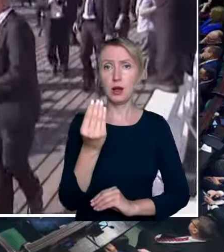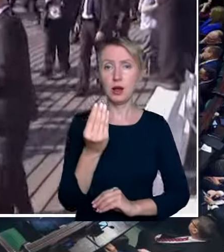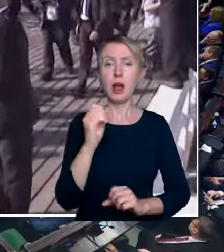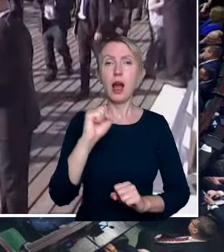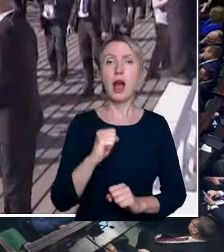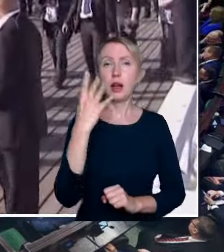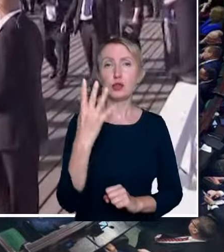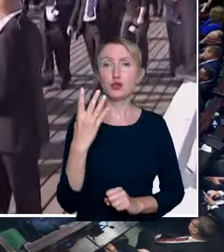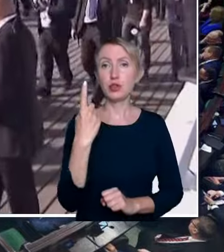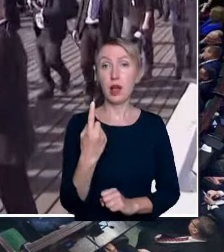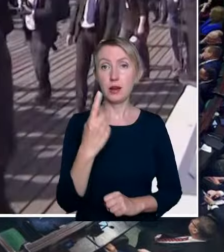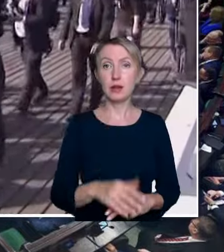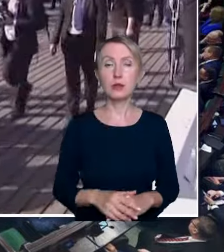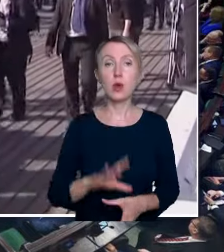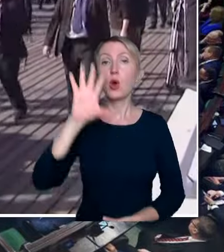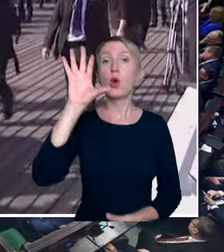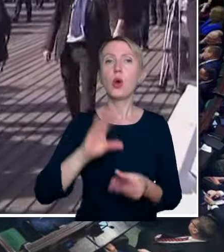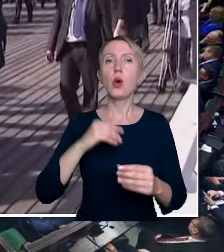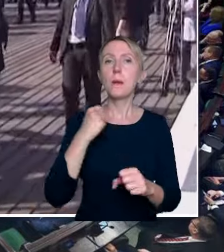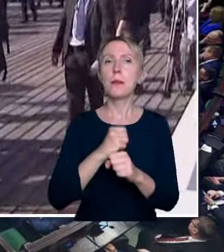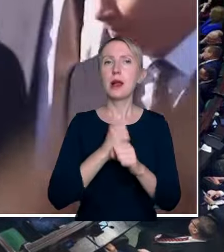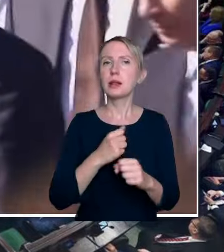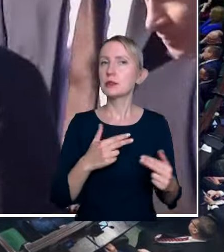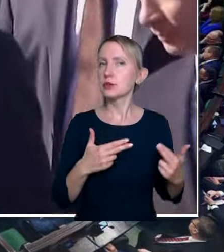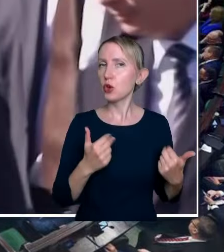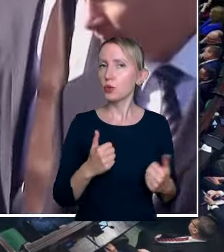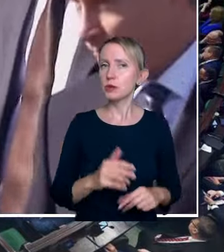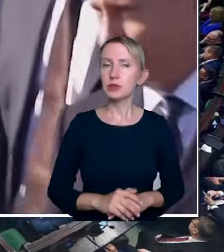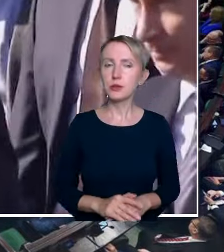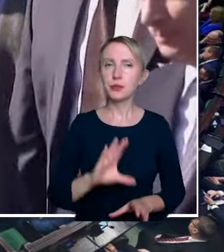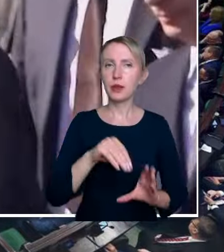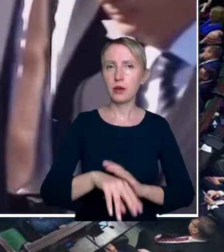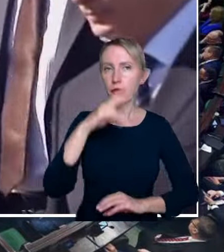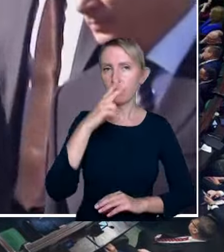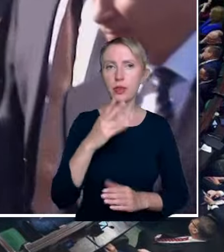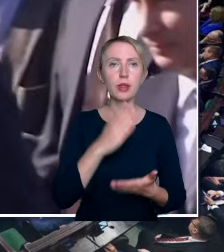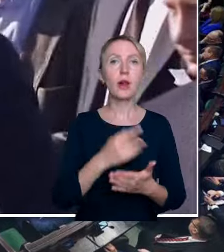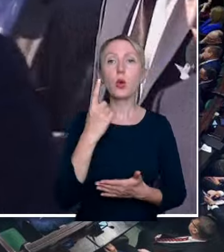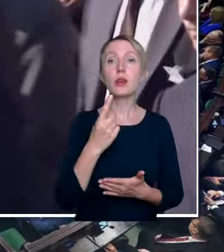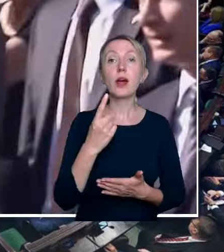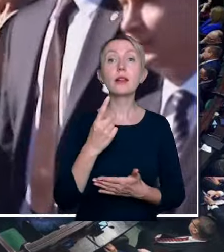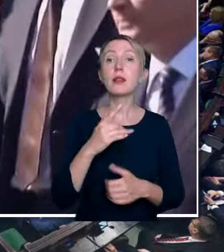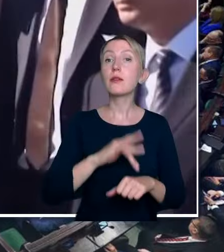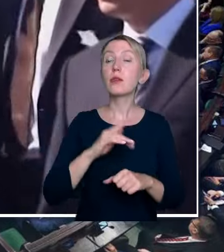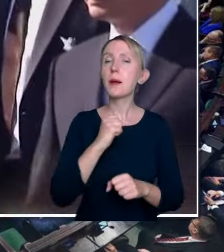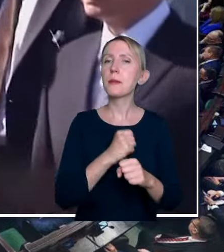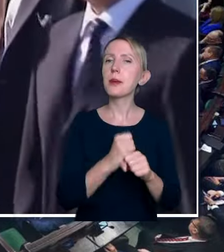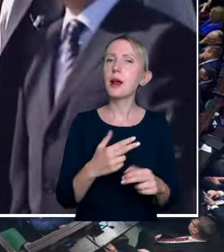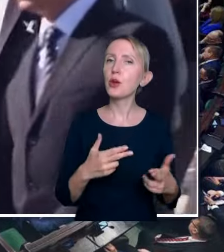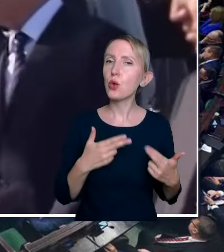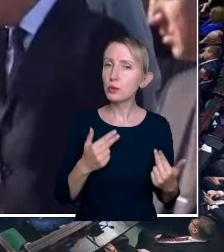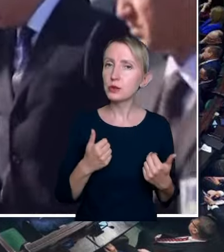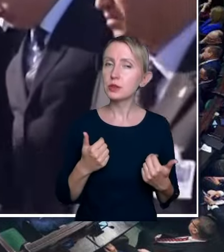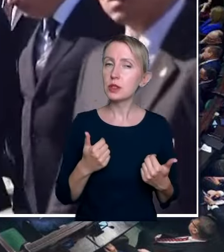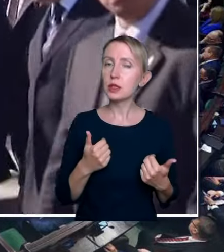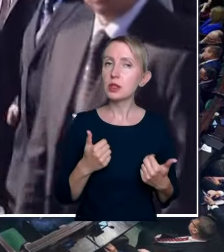w której są zawarte podsumowanie pracy tej komisji. Z czego wynika, że jedyny wniosek z pracy tej komisji to jest to,